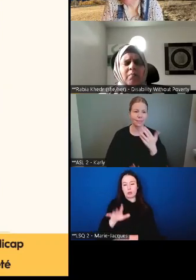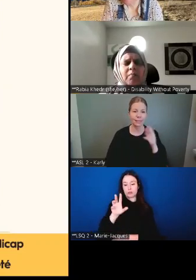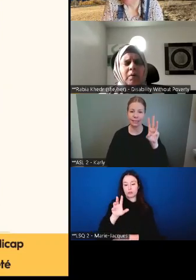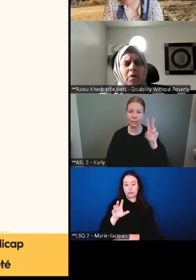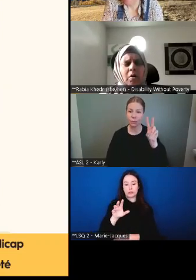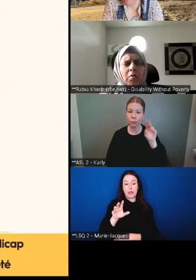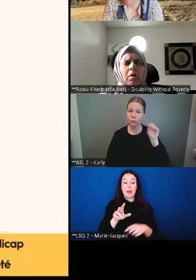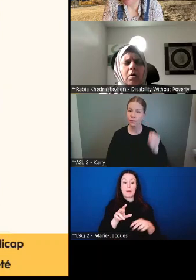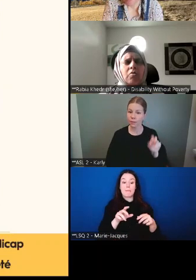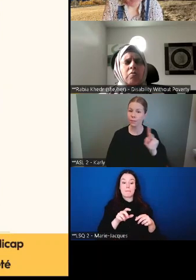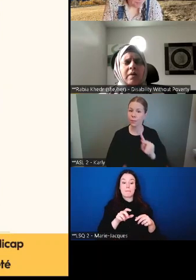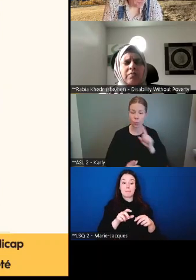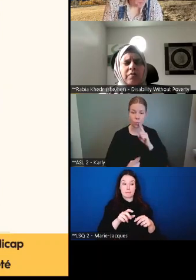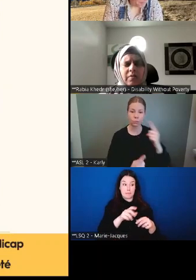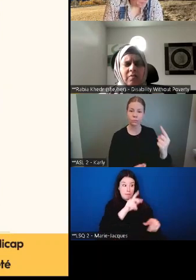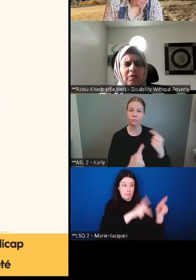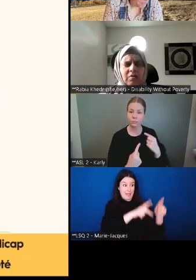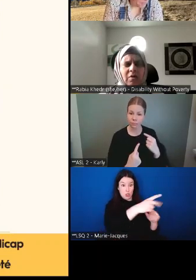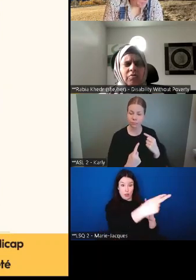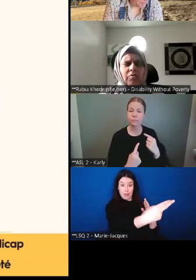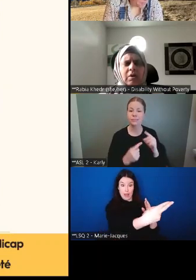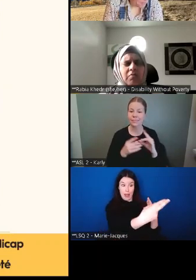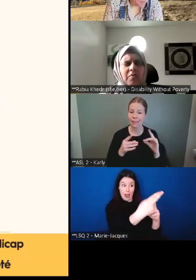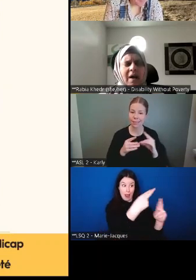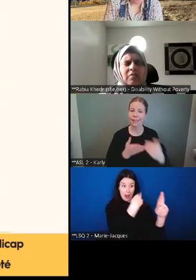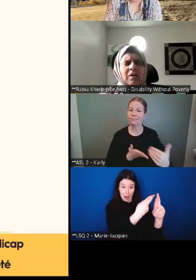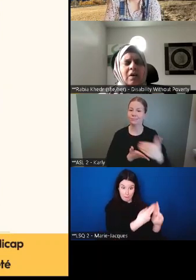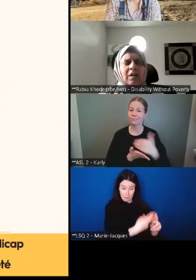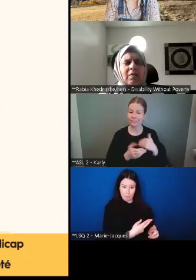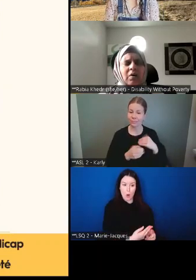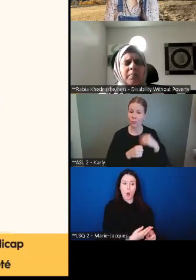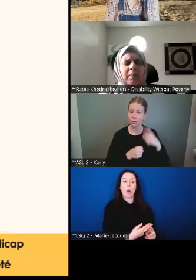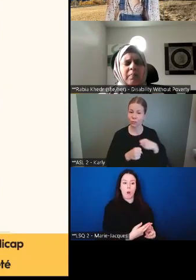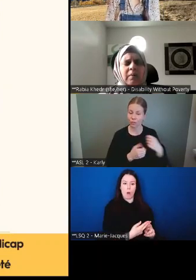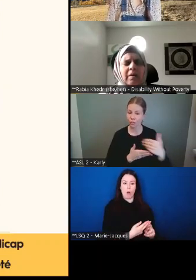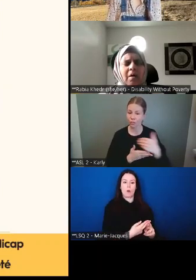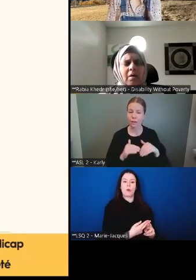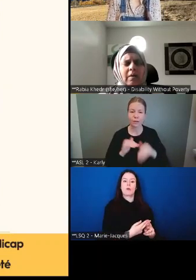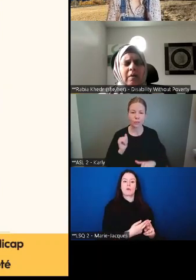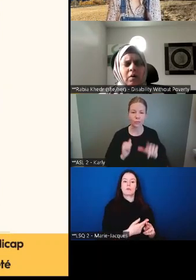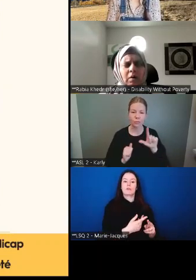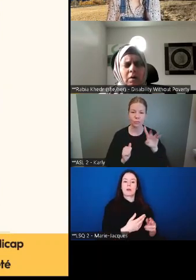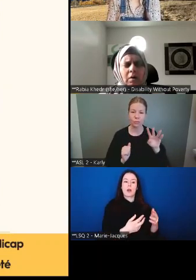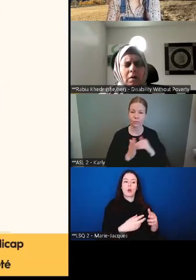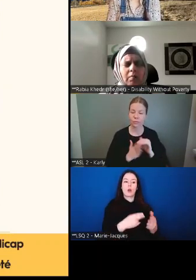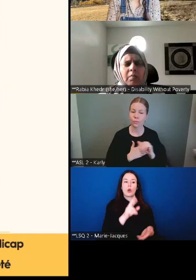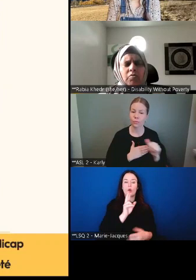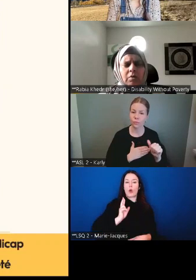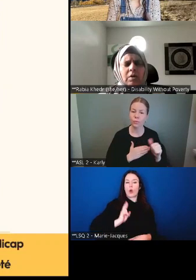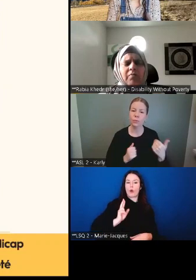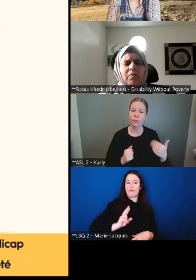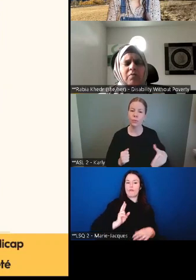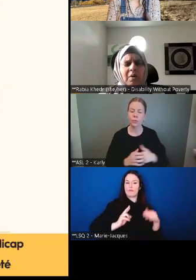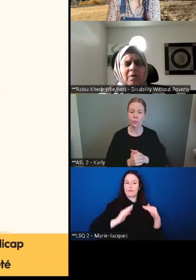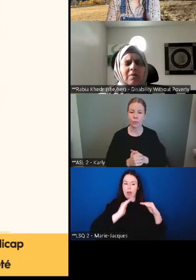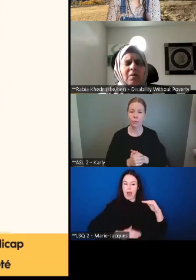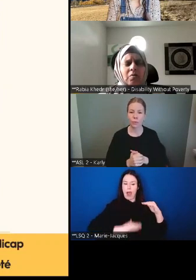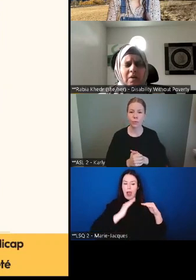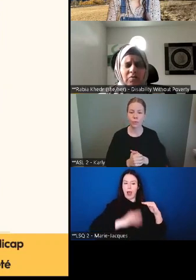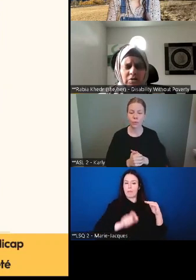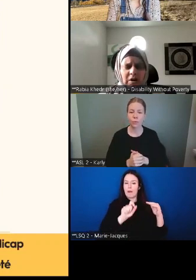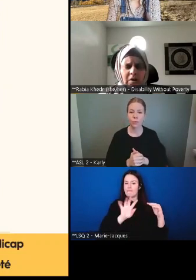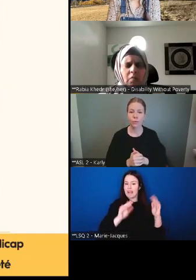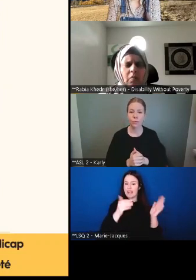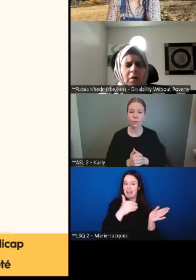des personnes qui ont répondu ont déclaré avoir un revenu en deçà de 24 000 $